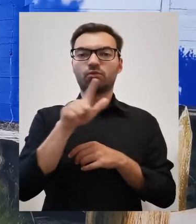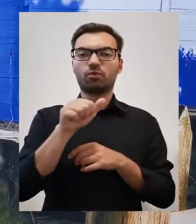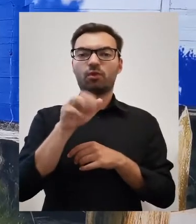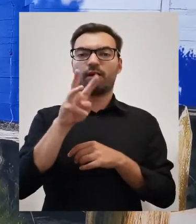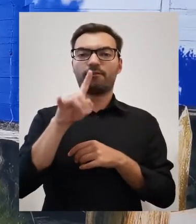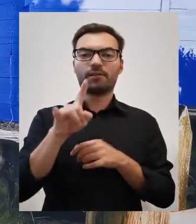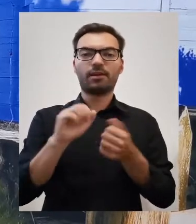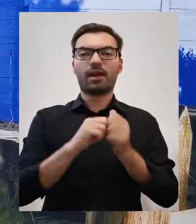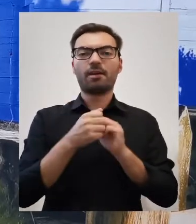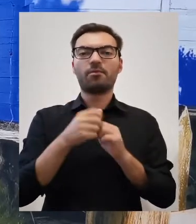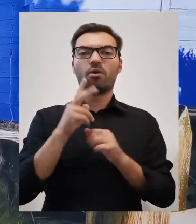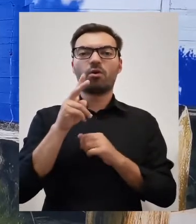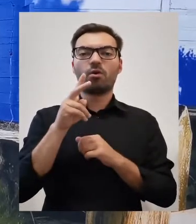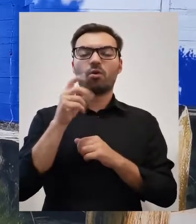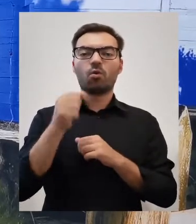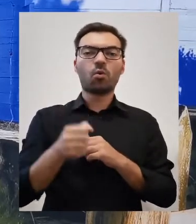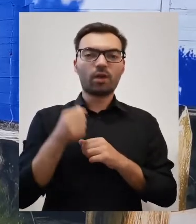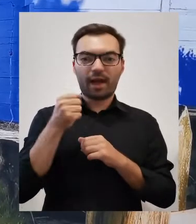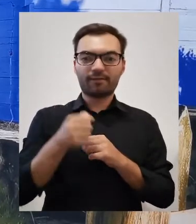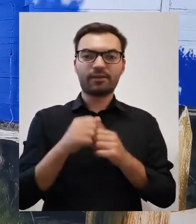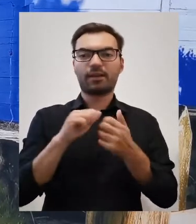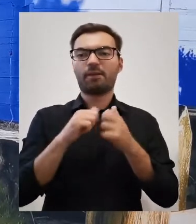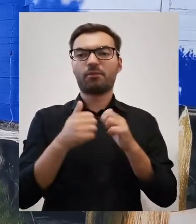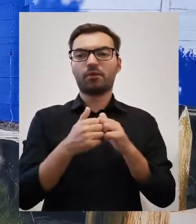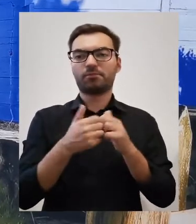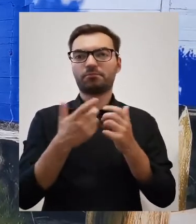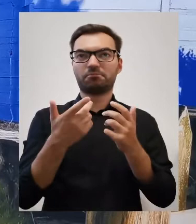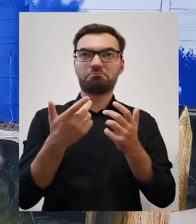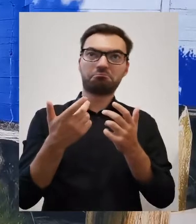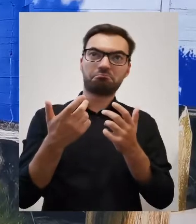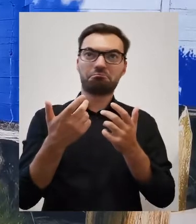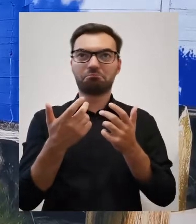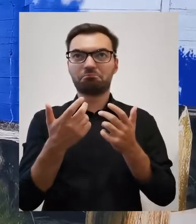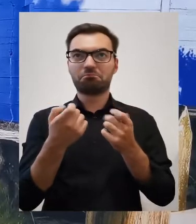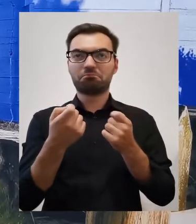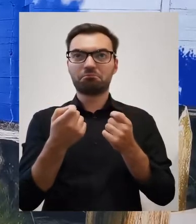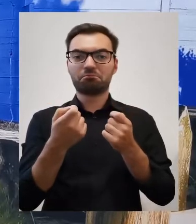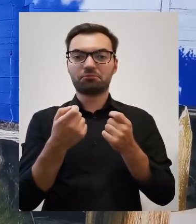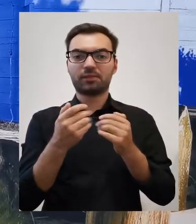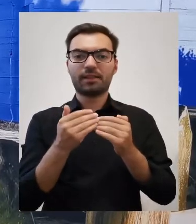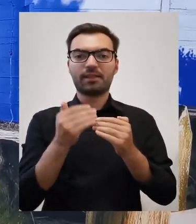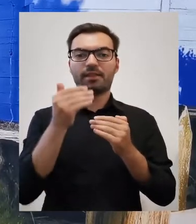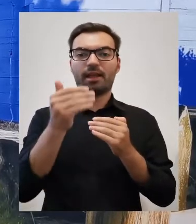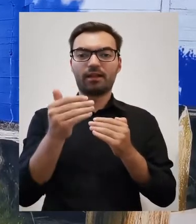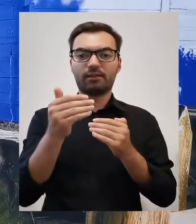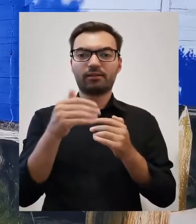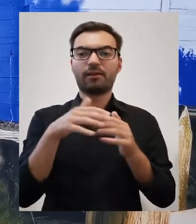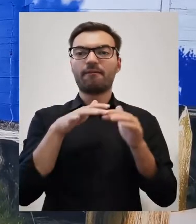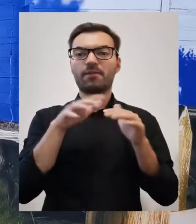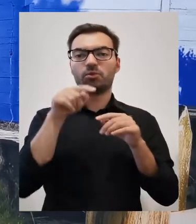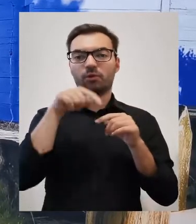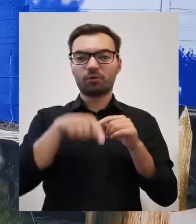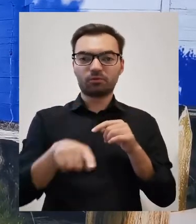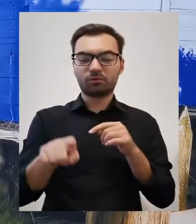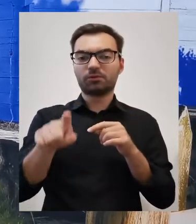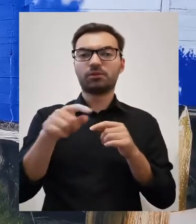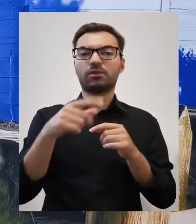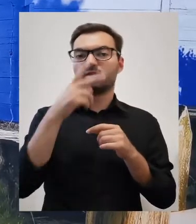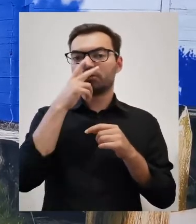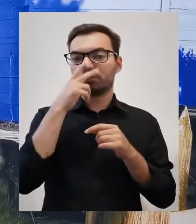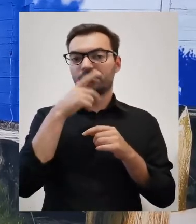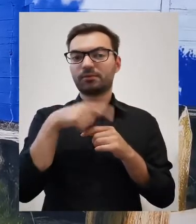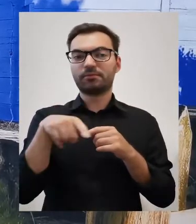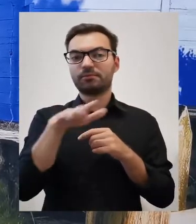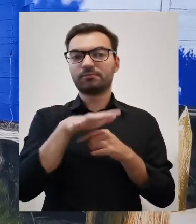Żuławach, czy na Kujawach, czy również nieco dalej w dół Wisły,